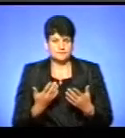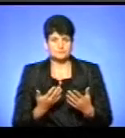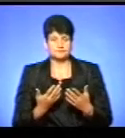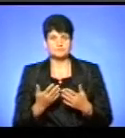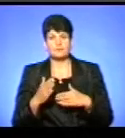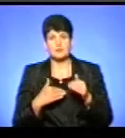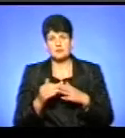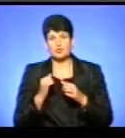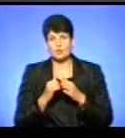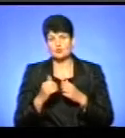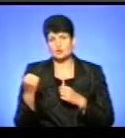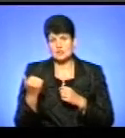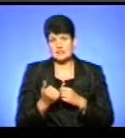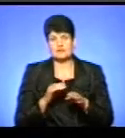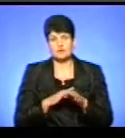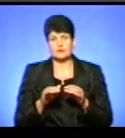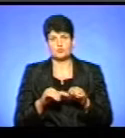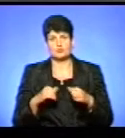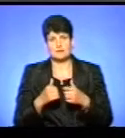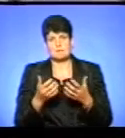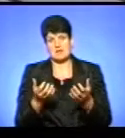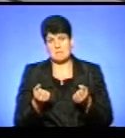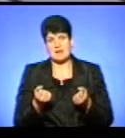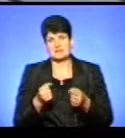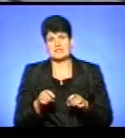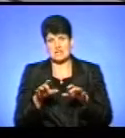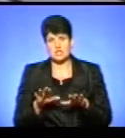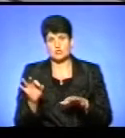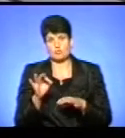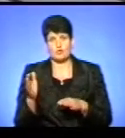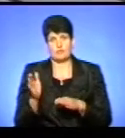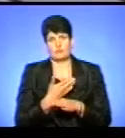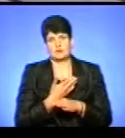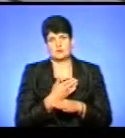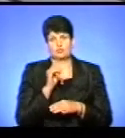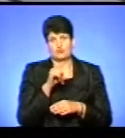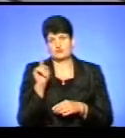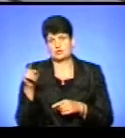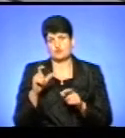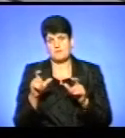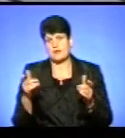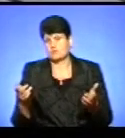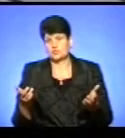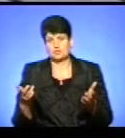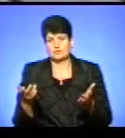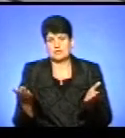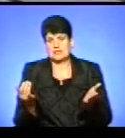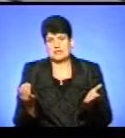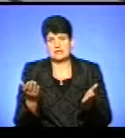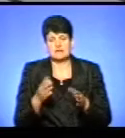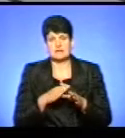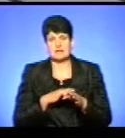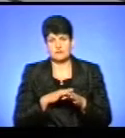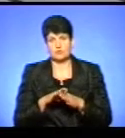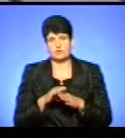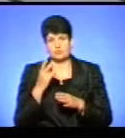Практично кожного тижня на виконавчому комітету приймається якесь рішення про демонтаж того чи інакшого об'єкту, яке виконує